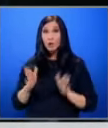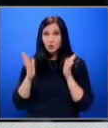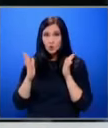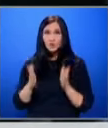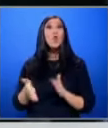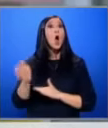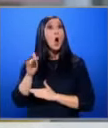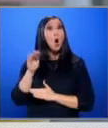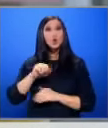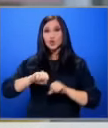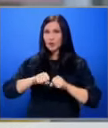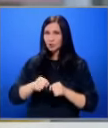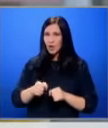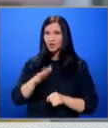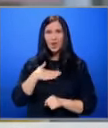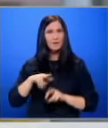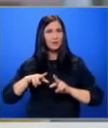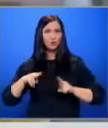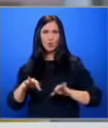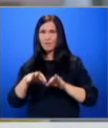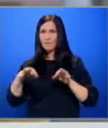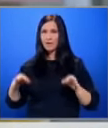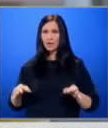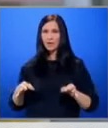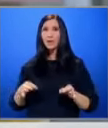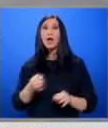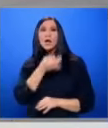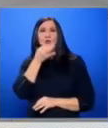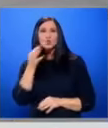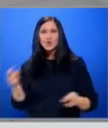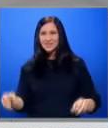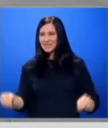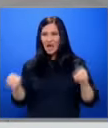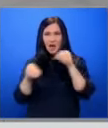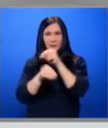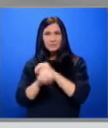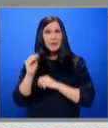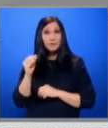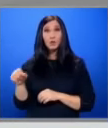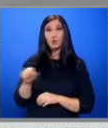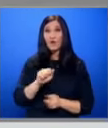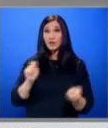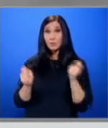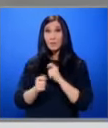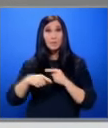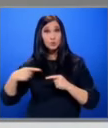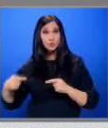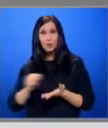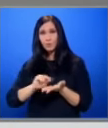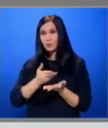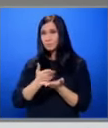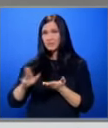ако се установят още нарушения, ще има и други мерки. Случаият с разменените бебета доведе и до промени при процедурата по